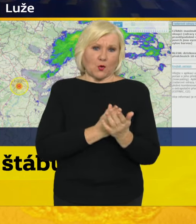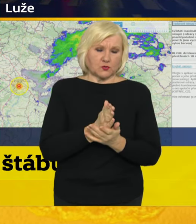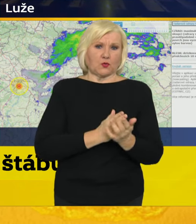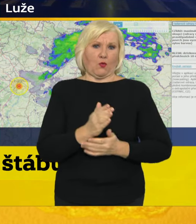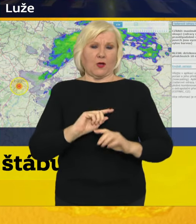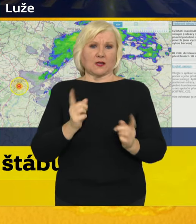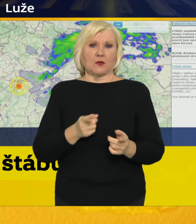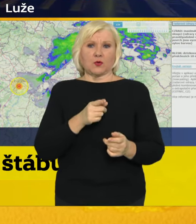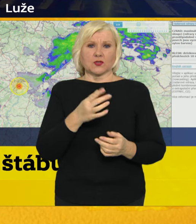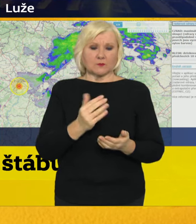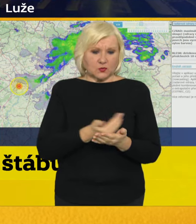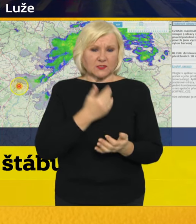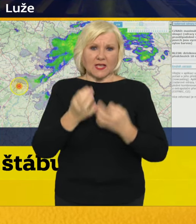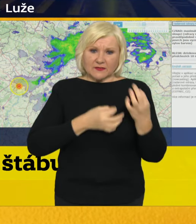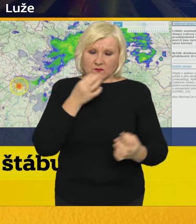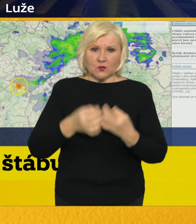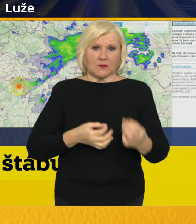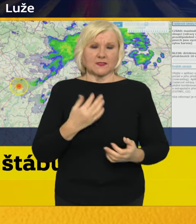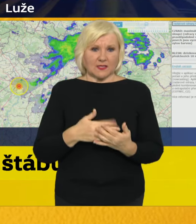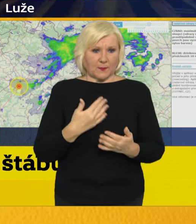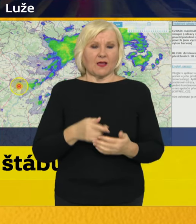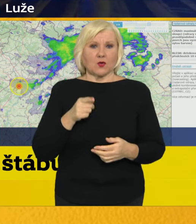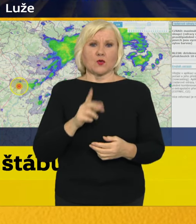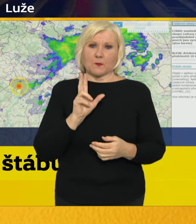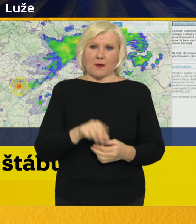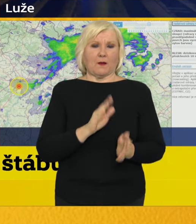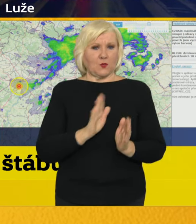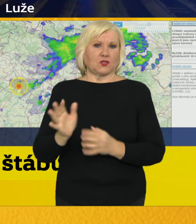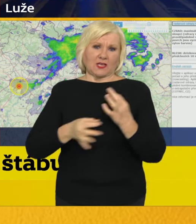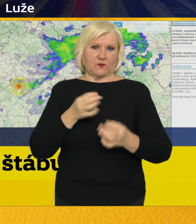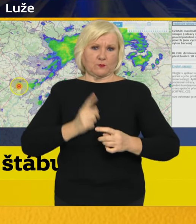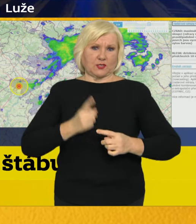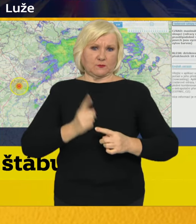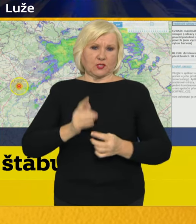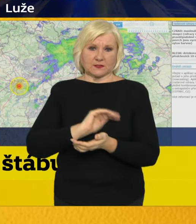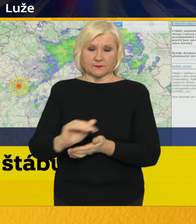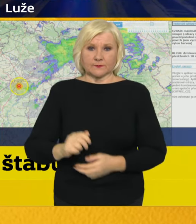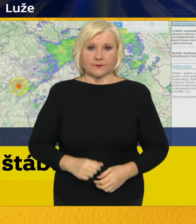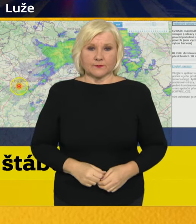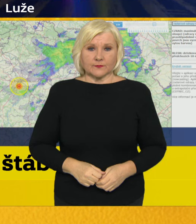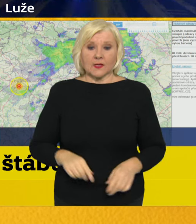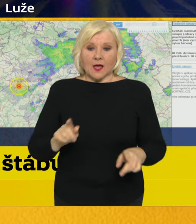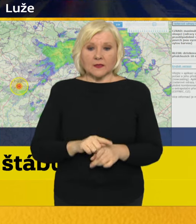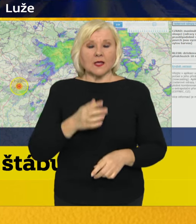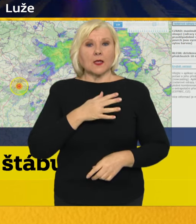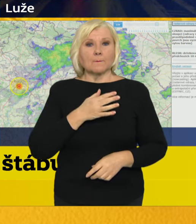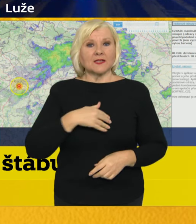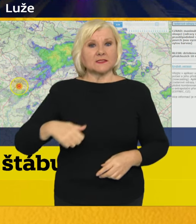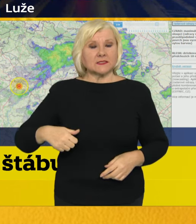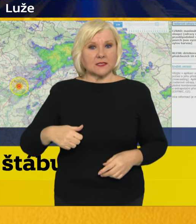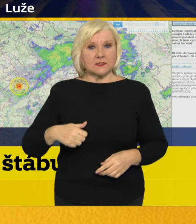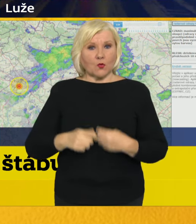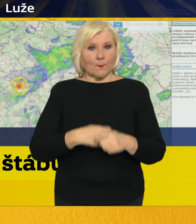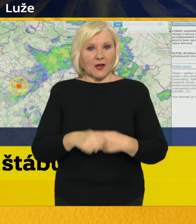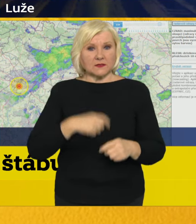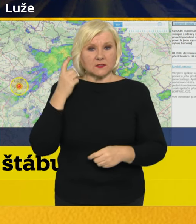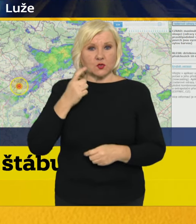přehledně informace pro občany. Zároveň Ministerstvo práce a